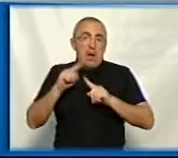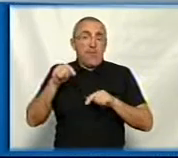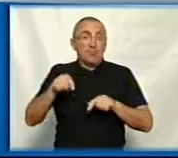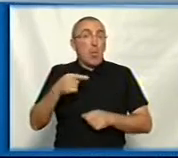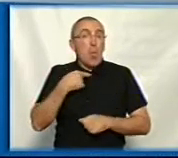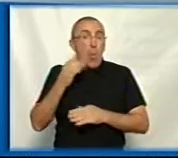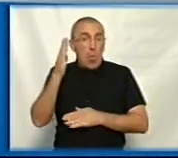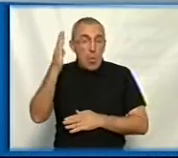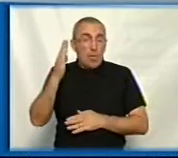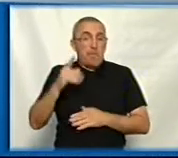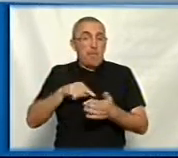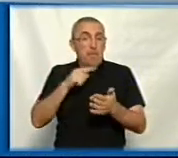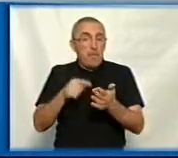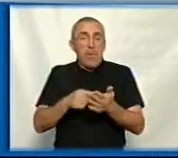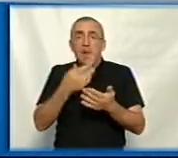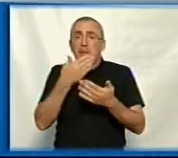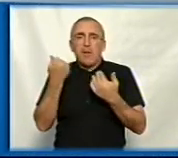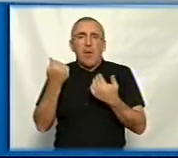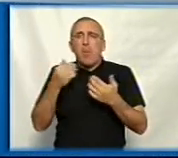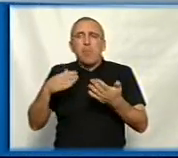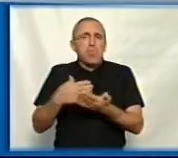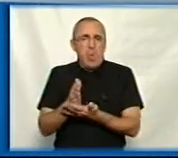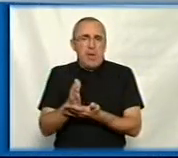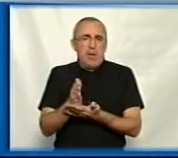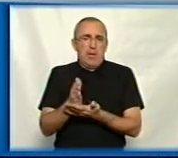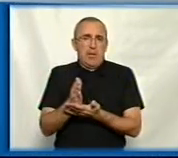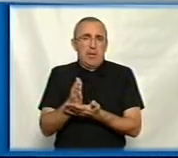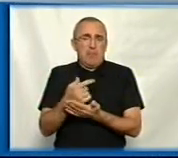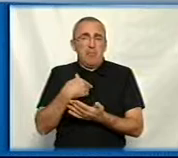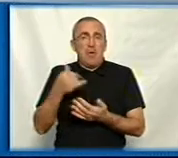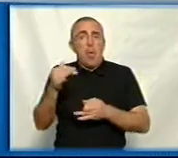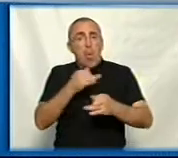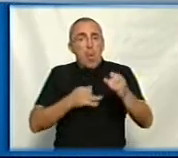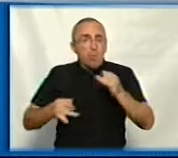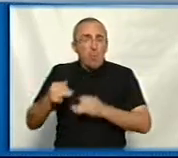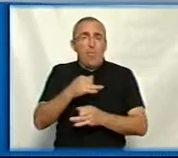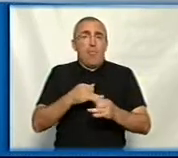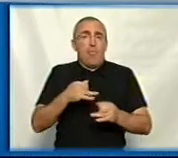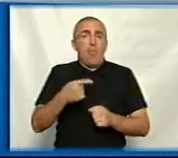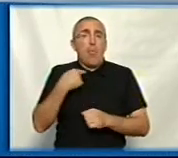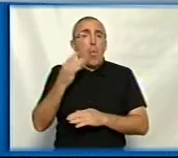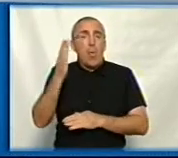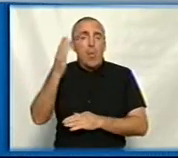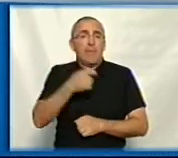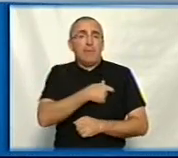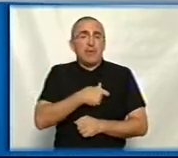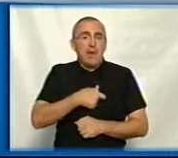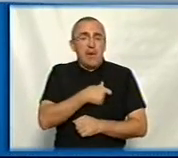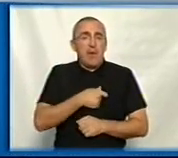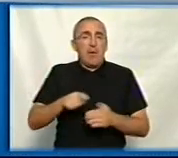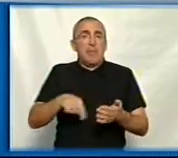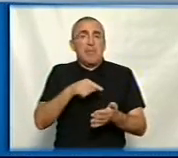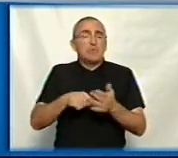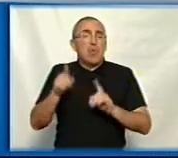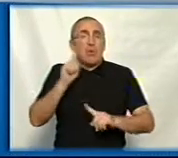голосуванні, вірніше, в цьому питанні немає жодної політики. Нагадаю, ми сьогодні обговорюємо голосування депутатське міської